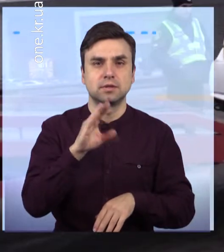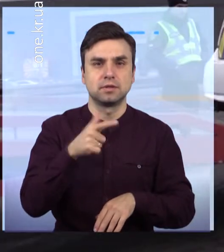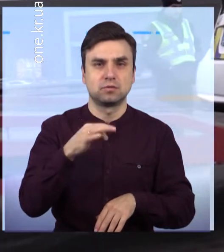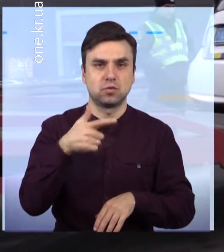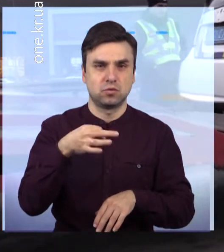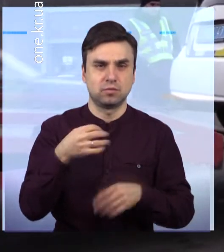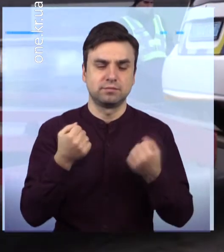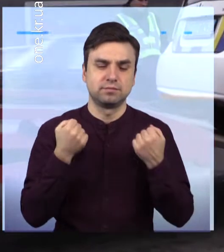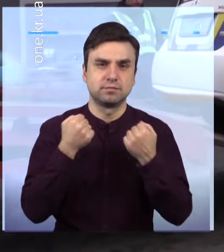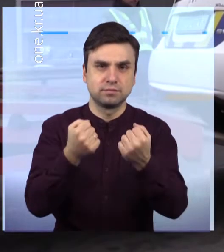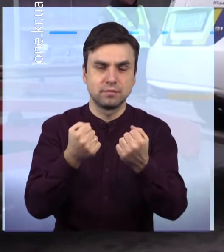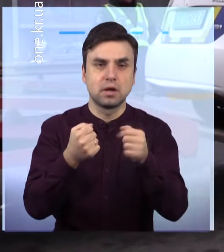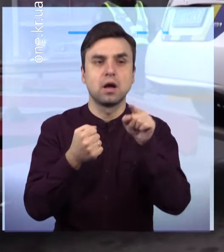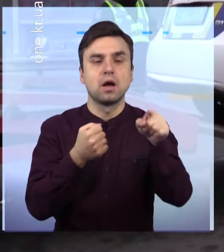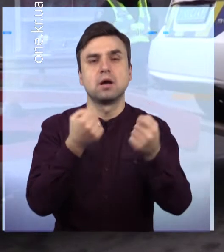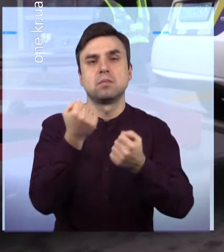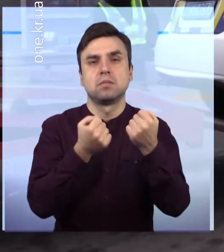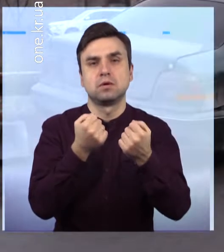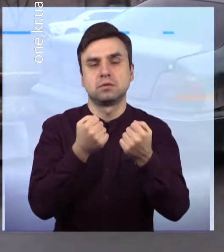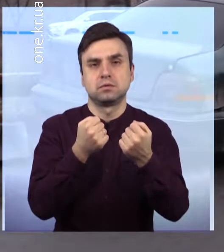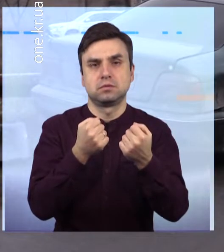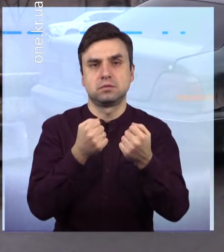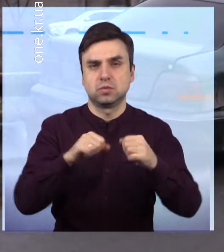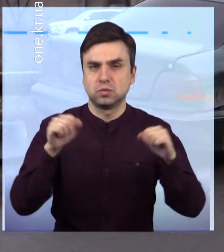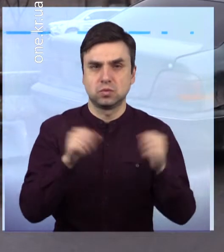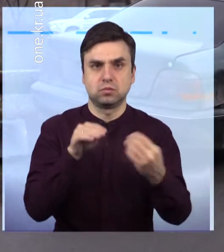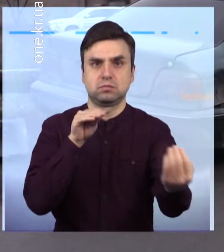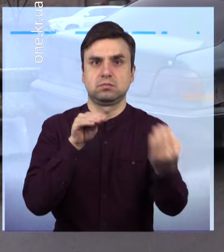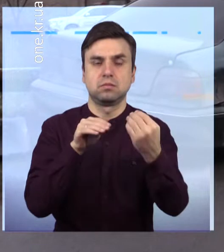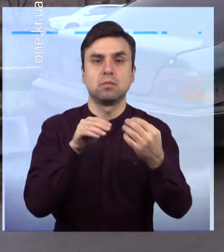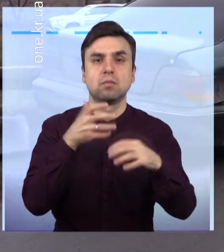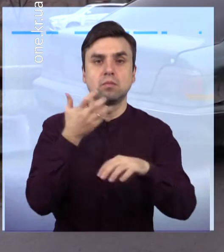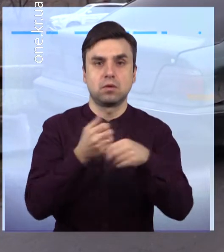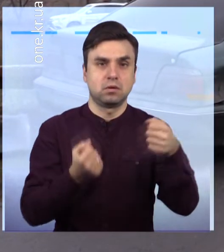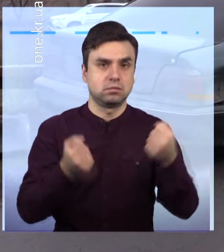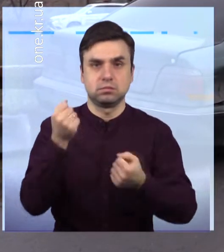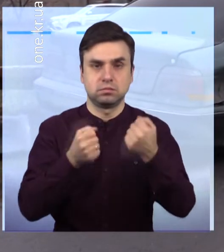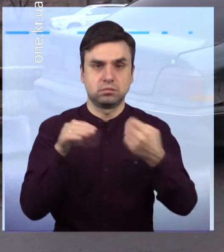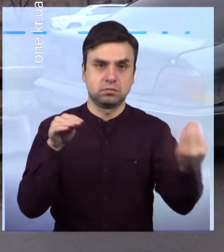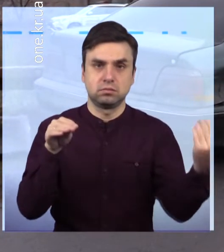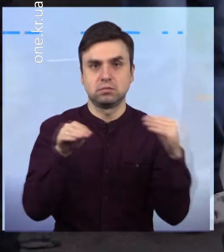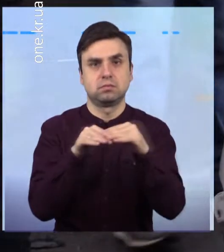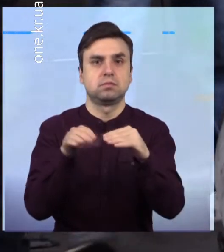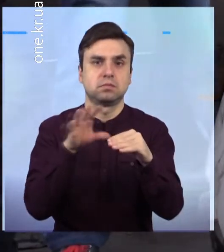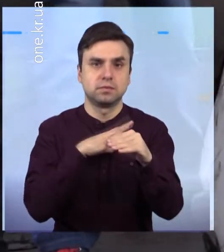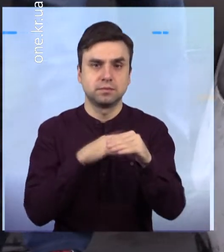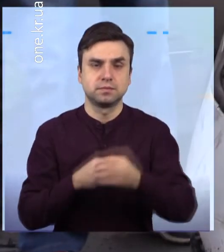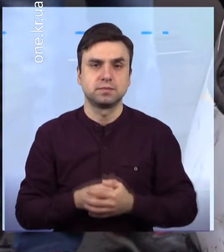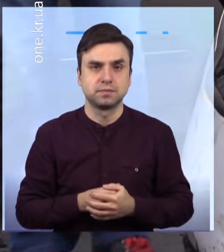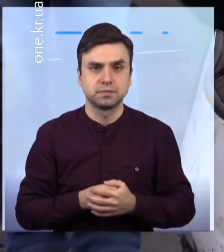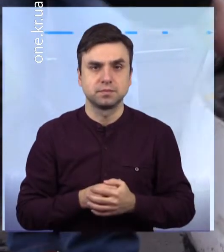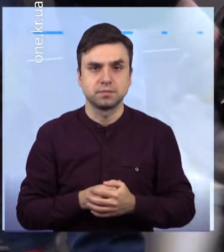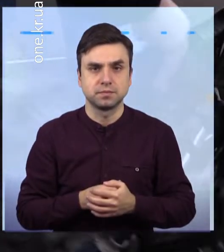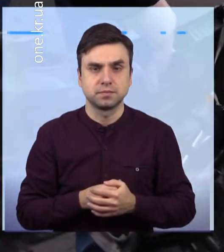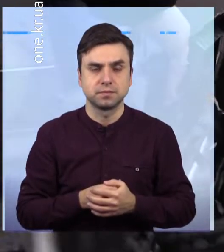їхала іномарка І водій не втримав кермо, пересік подвійно та вилетів на зустрічну смугу руху В результаті